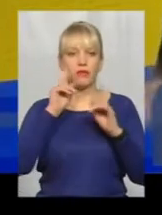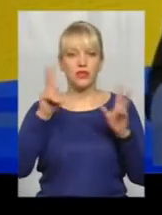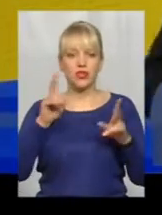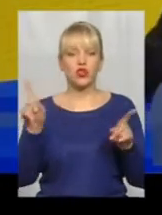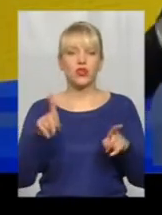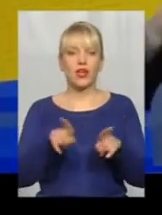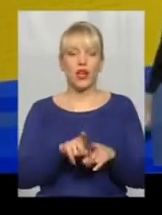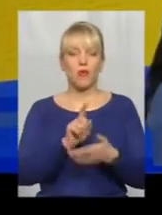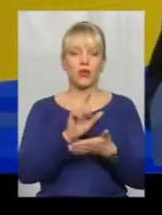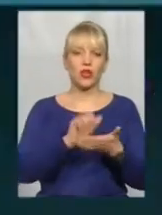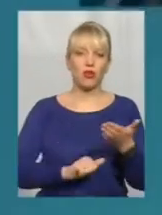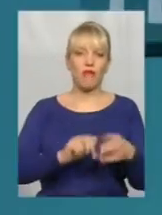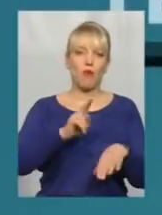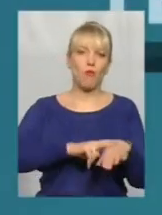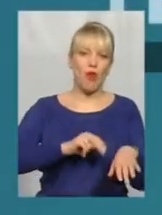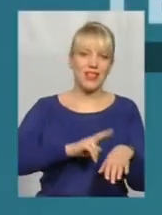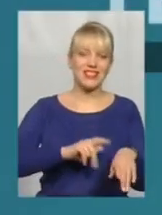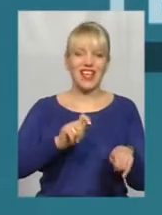поліція чи інквізіція.